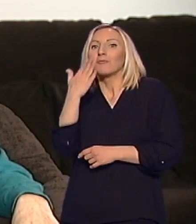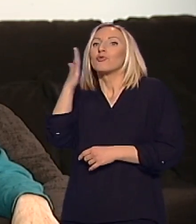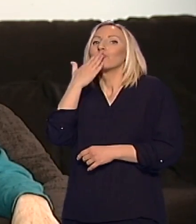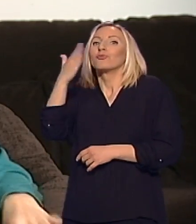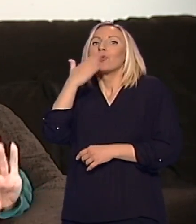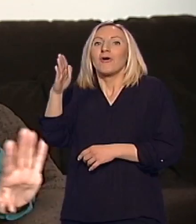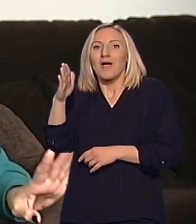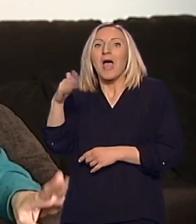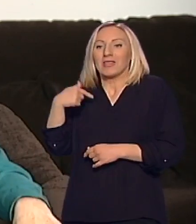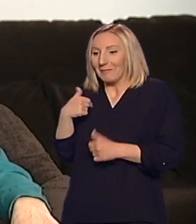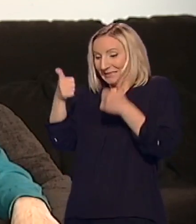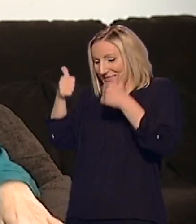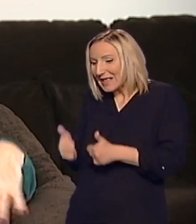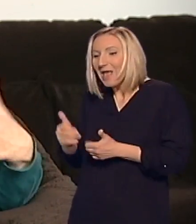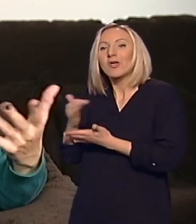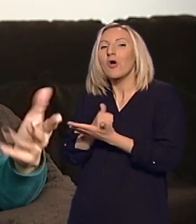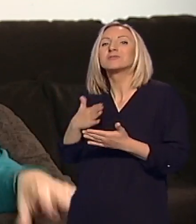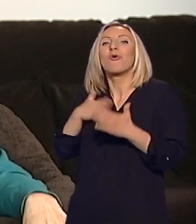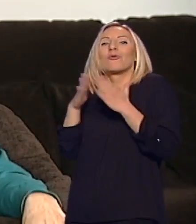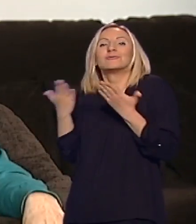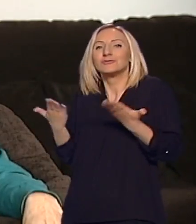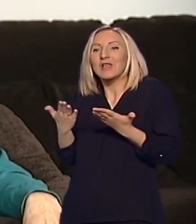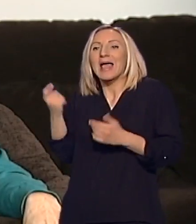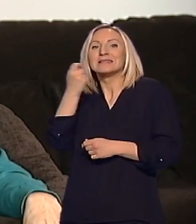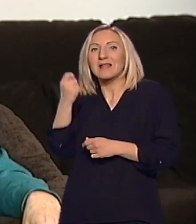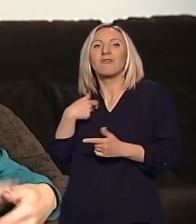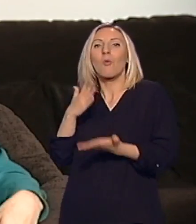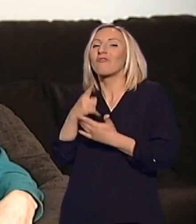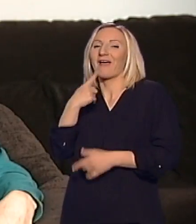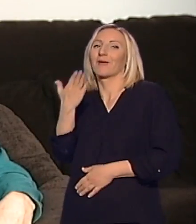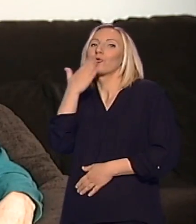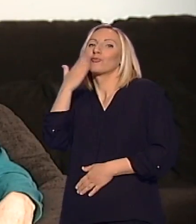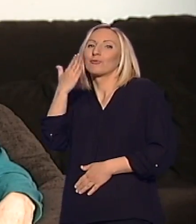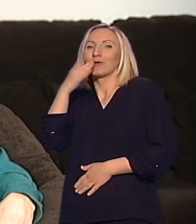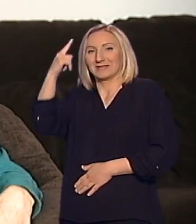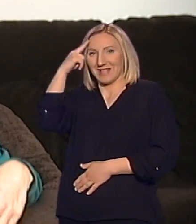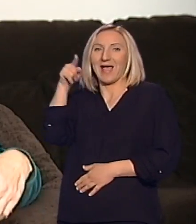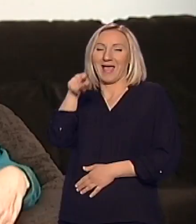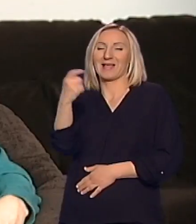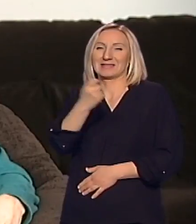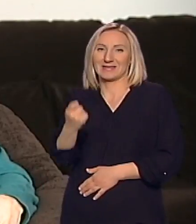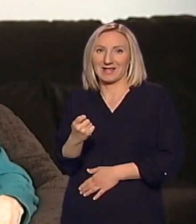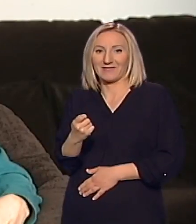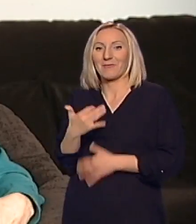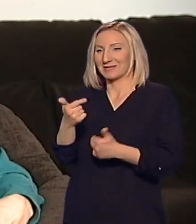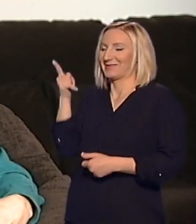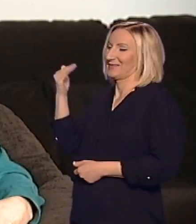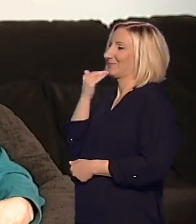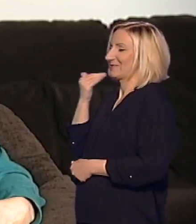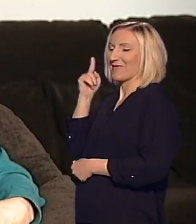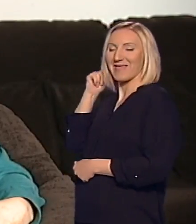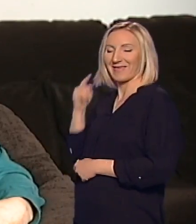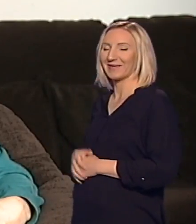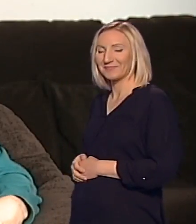krene crtani. Onda i dan danas kad kažemo crtani film mi pokazamo kao da pokazamo početno snes. Znači,